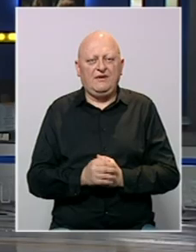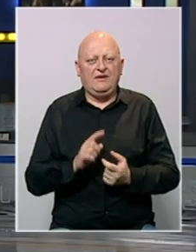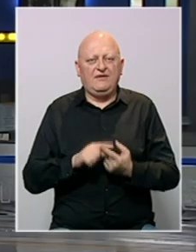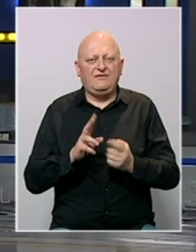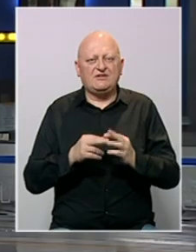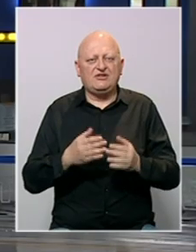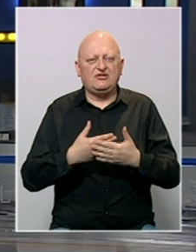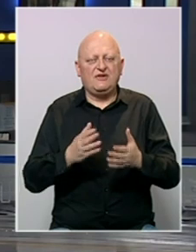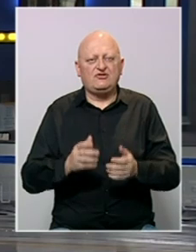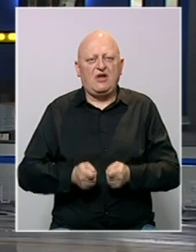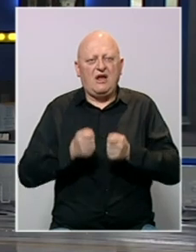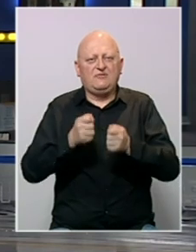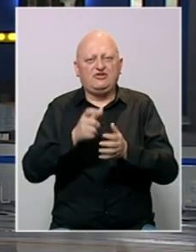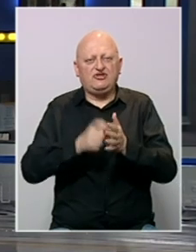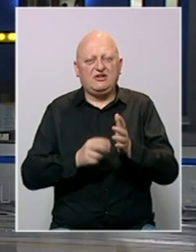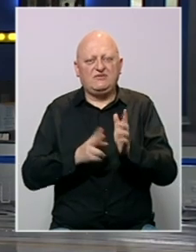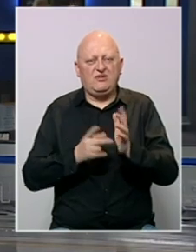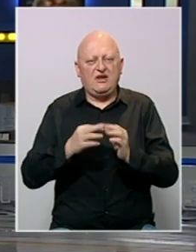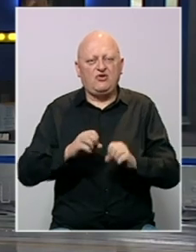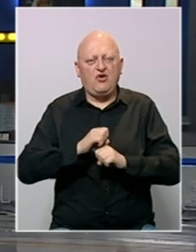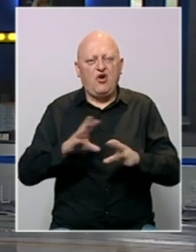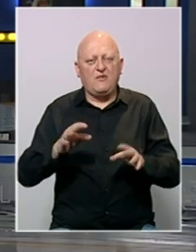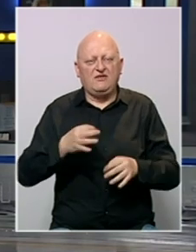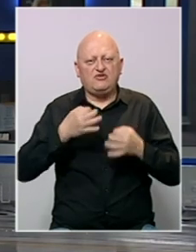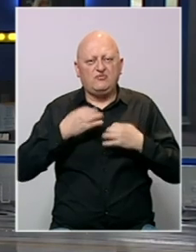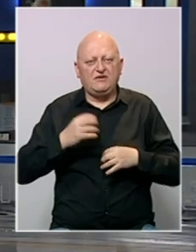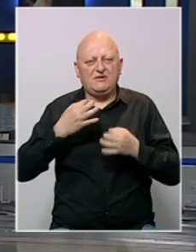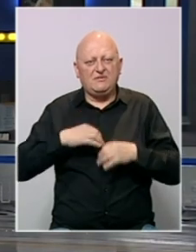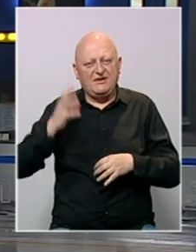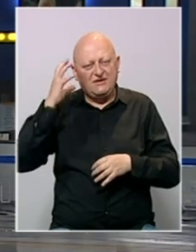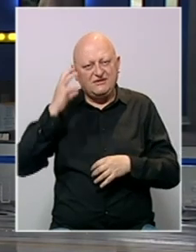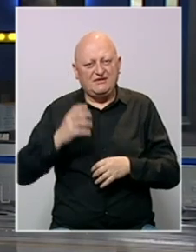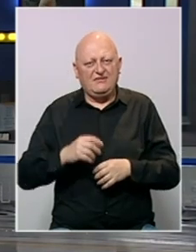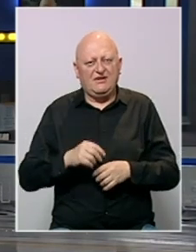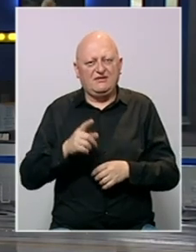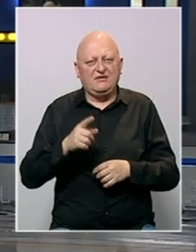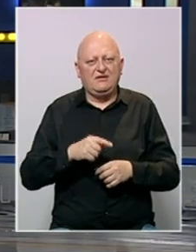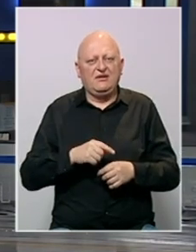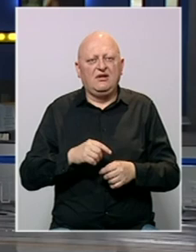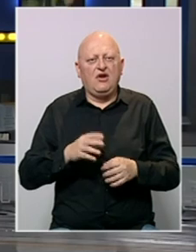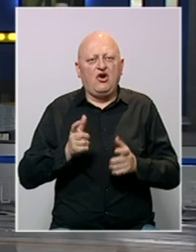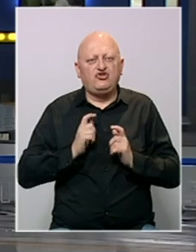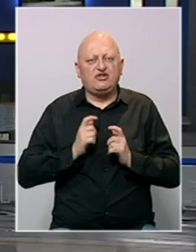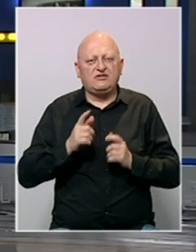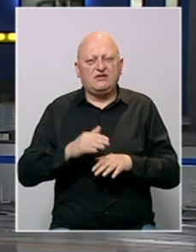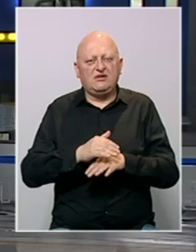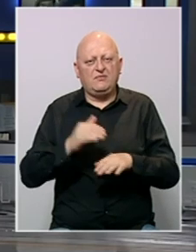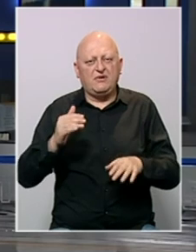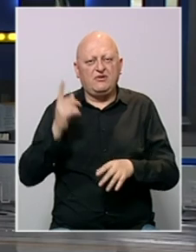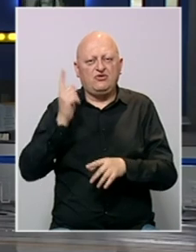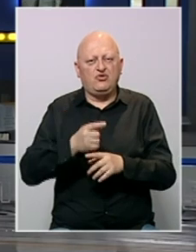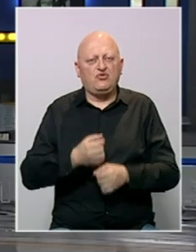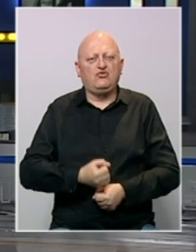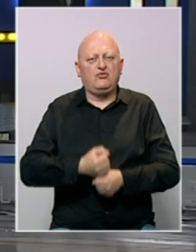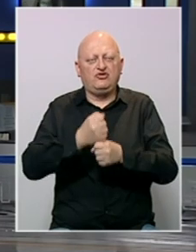Finjska će zvanično aplicirati za članstvo u NATO, objavili su predsjednik i premijerka Finjske. Očekuje se da će